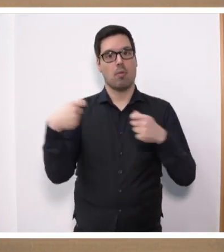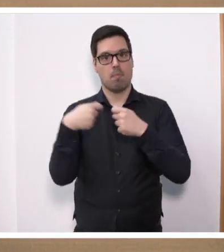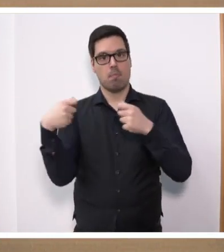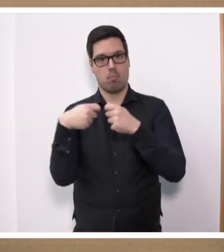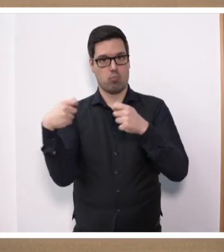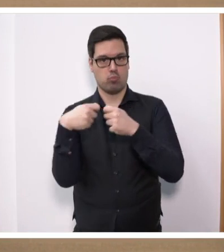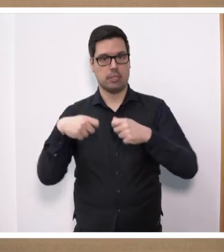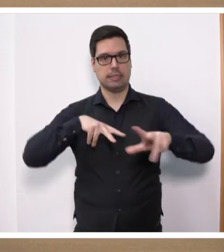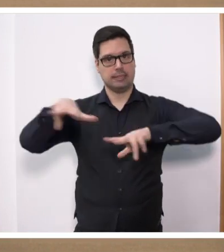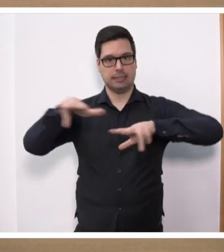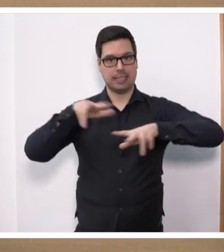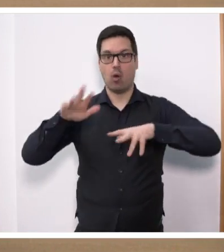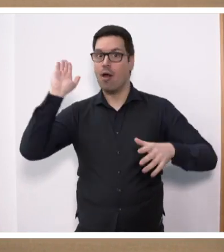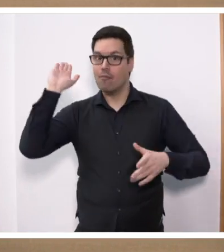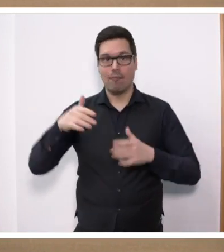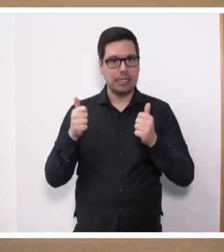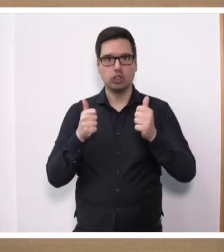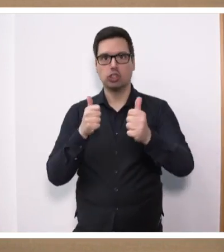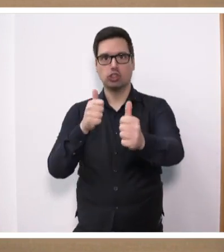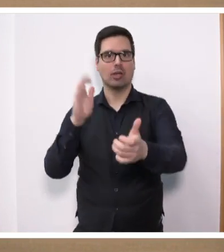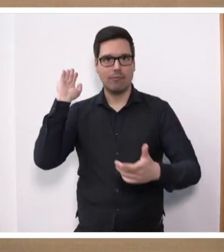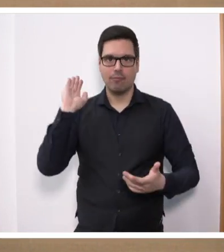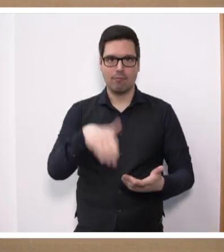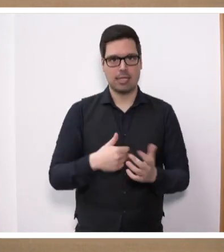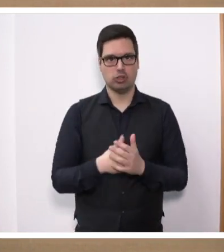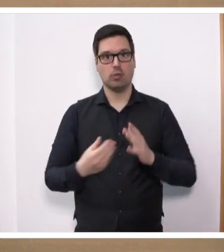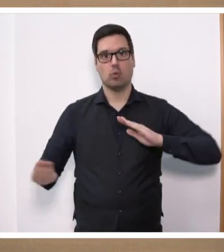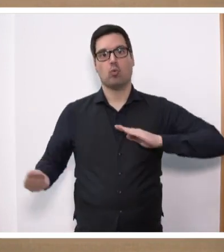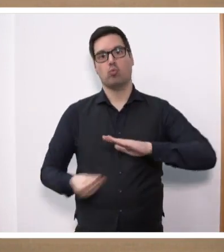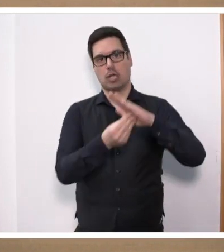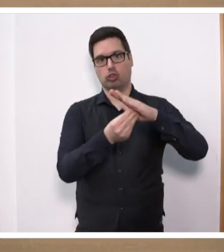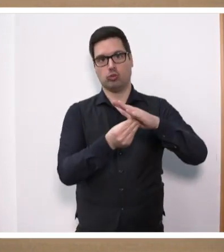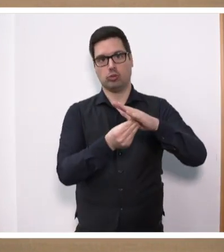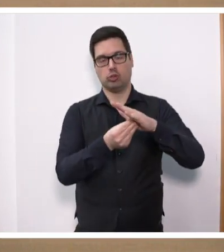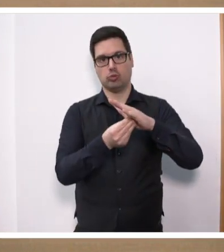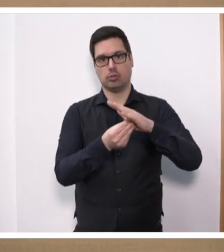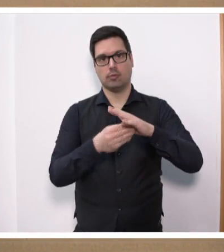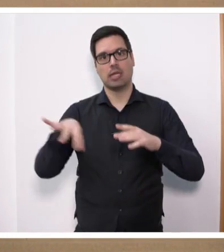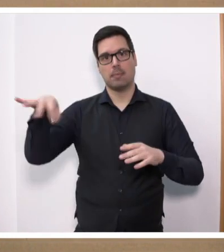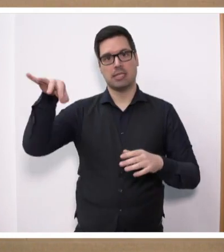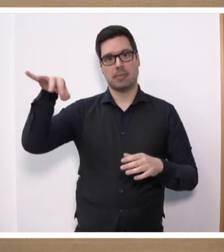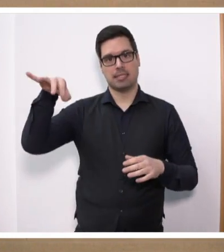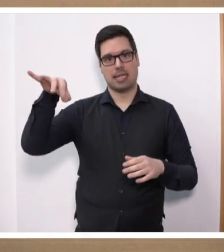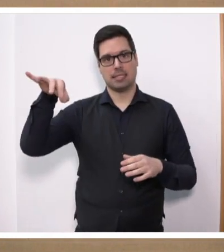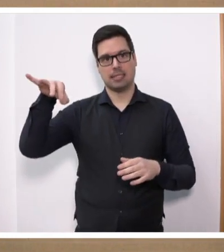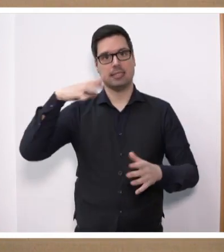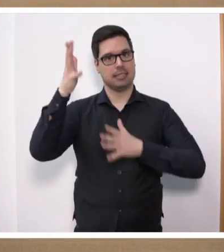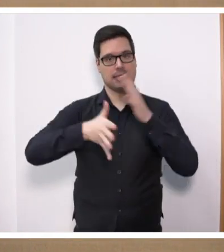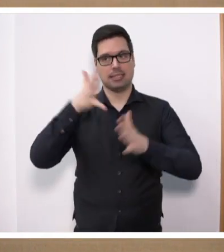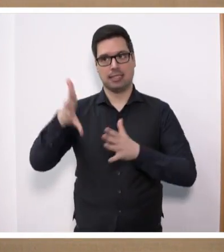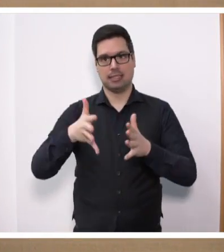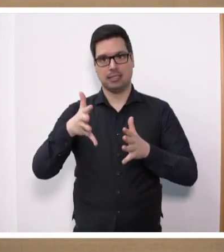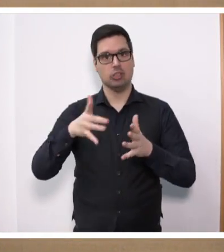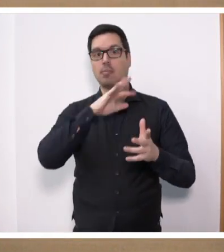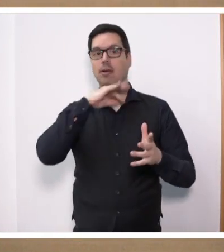diese völlig falsche Richtung hinterherläuft. Von der Unterstützung, die ihre Ministerpräsidentin noch vollmundig angekündigt hat, ist nicht mehr